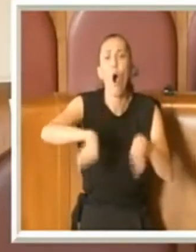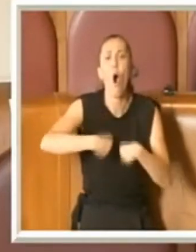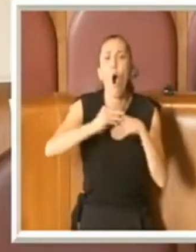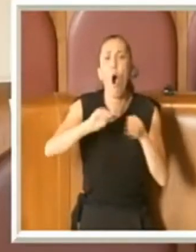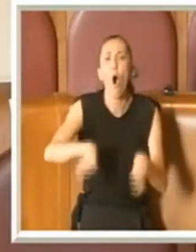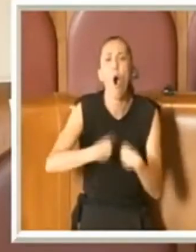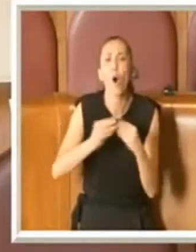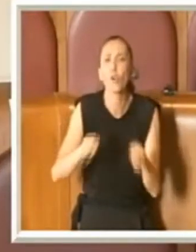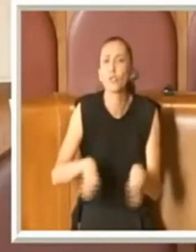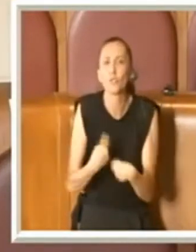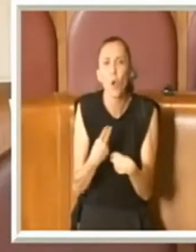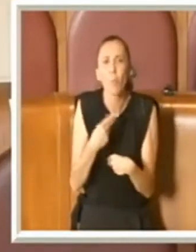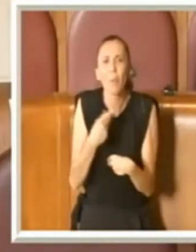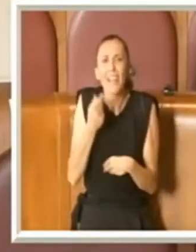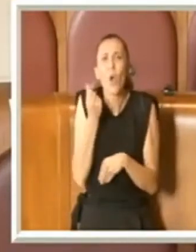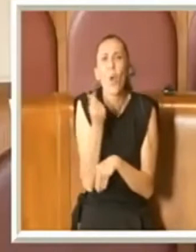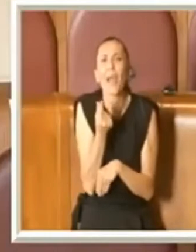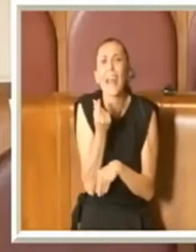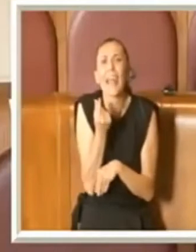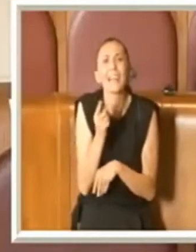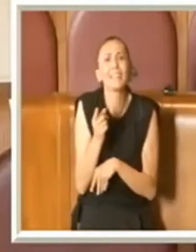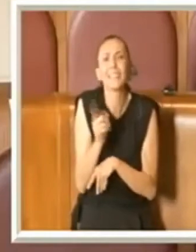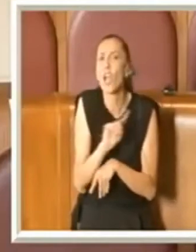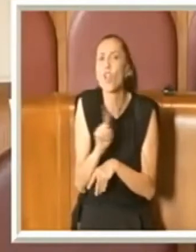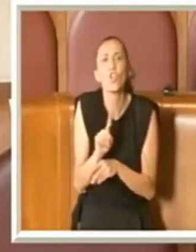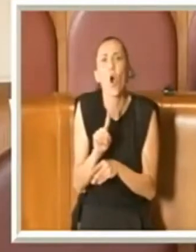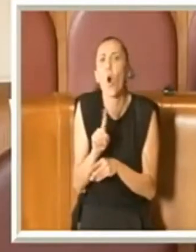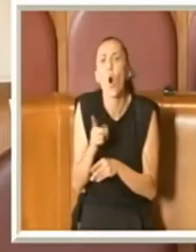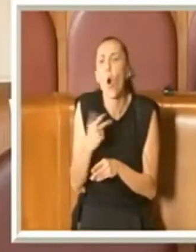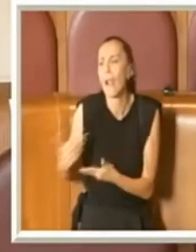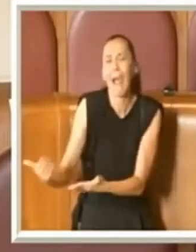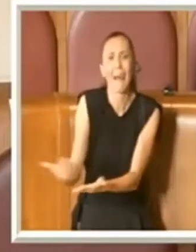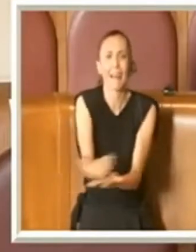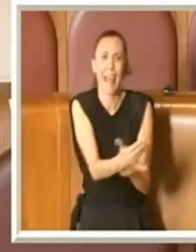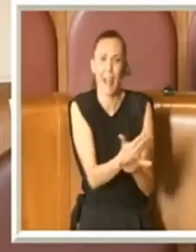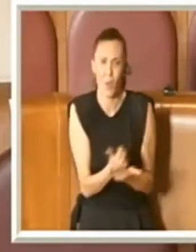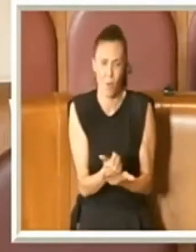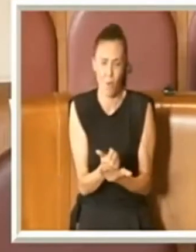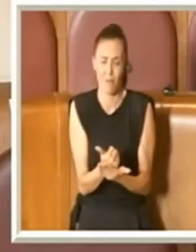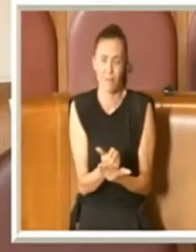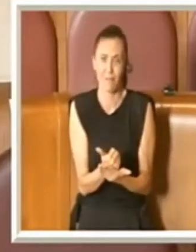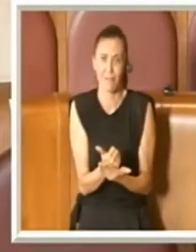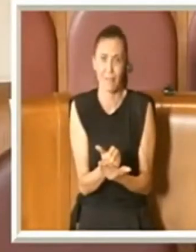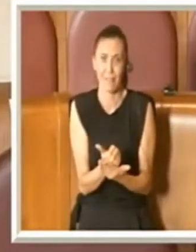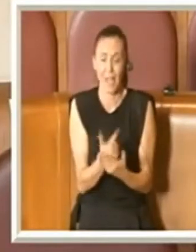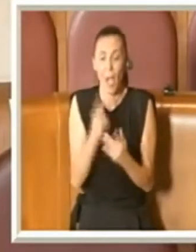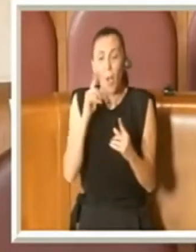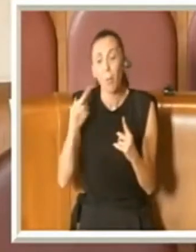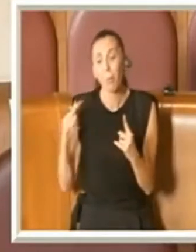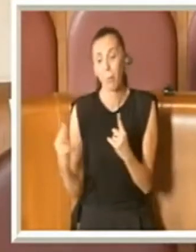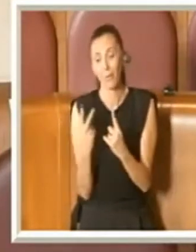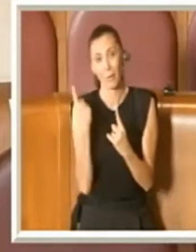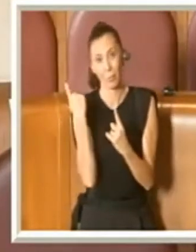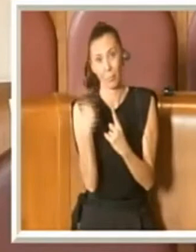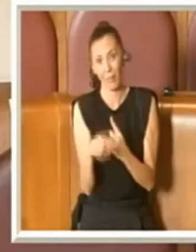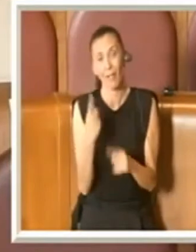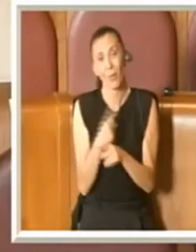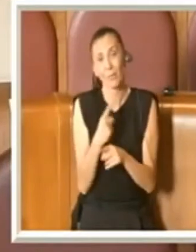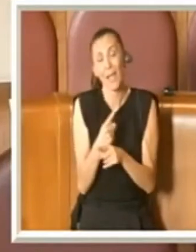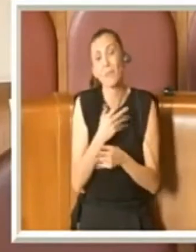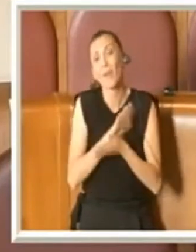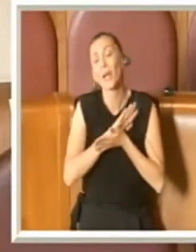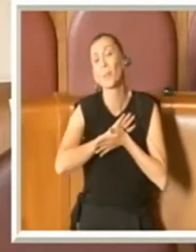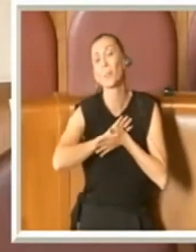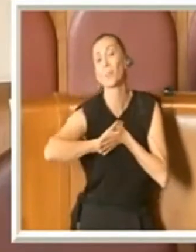crediti inesigibili. Allora, dobbiamo fare pulizia da questo punto di vista. E in questa delibera